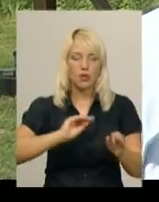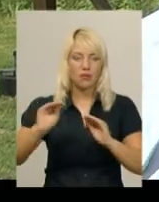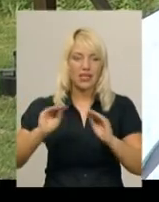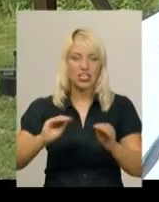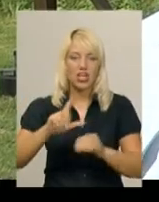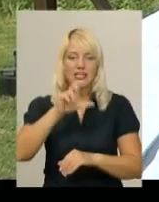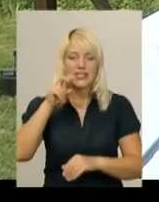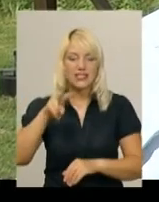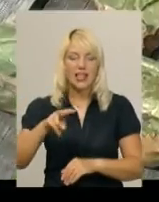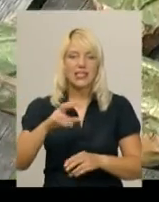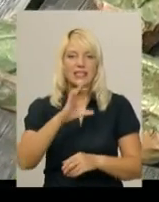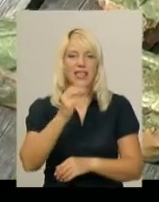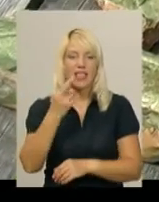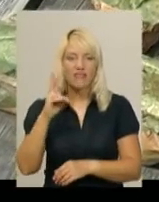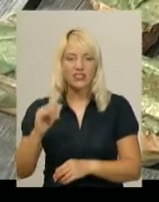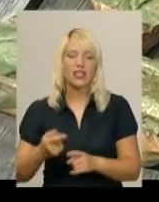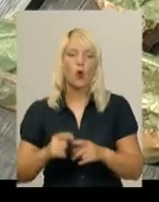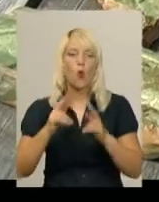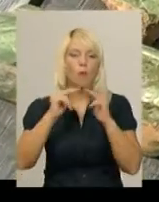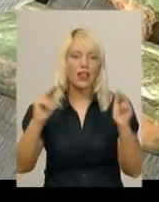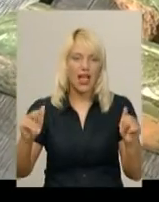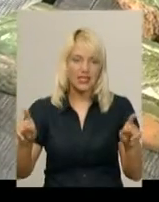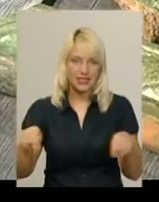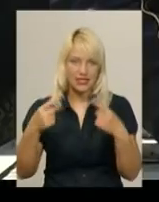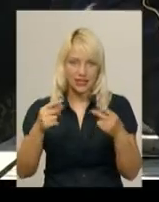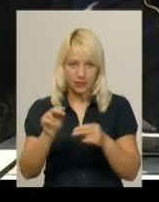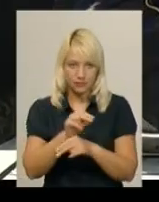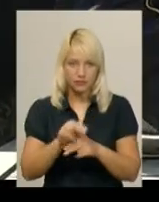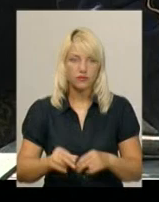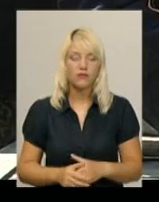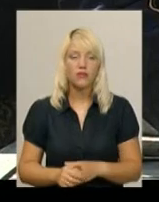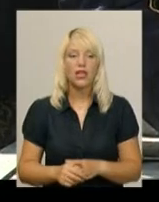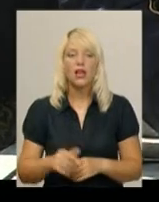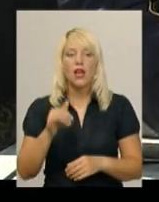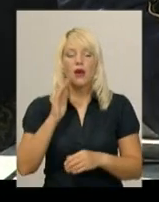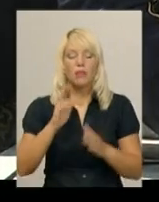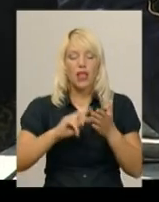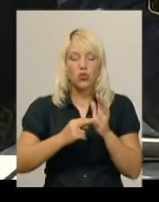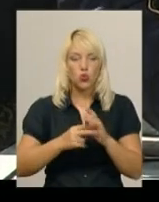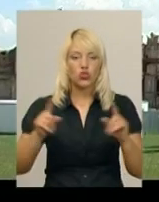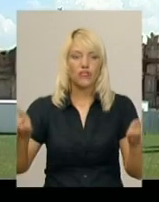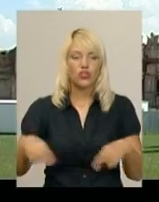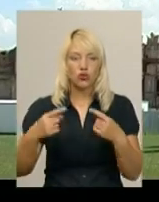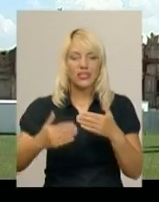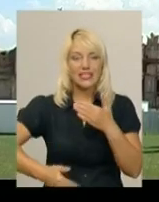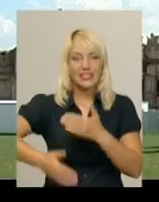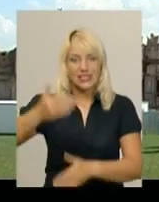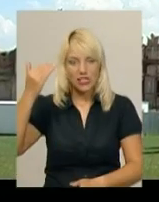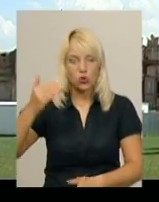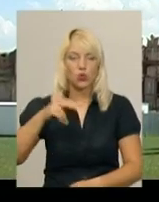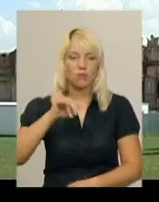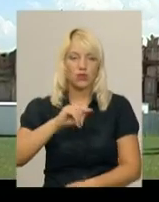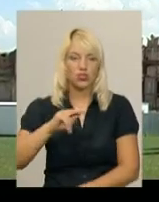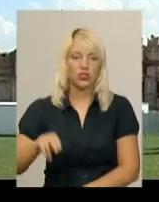відреставрованому палаці. І цегляну кладку, і кахельну піч у Меджебільському палаці Синявських планують відновити. Тетяна Ворожцова, Дем'ян